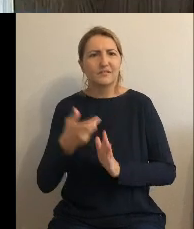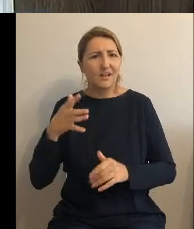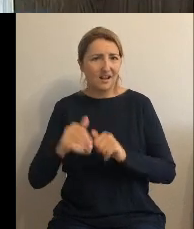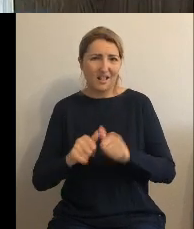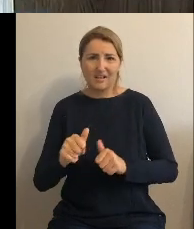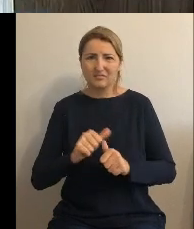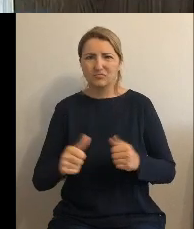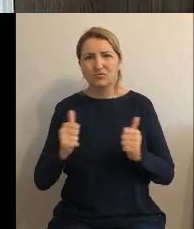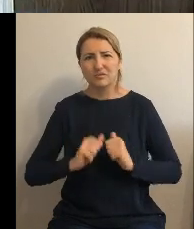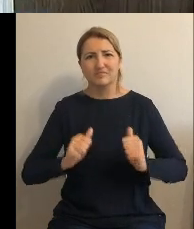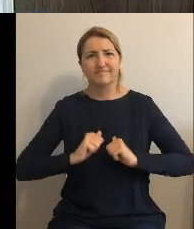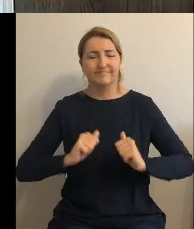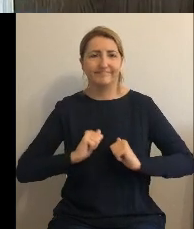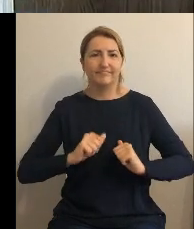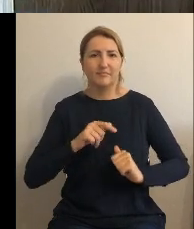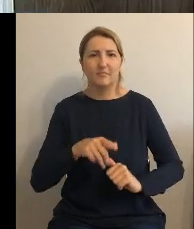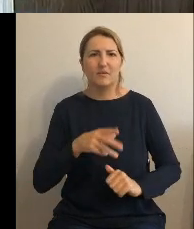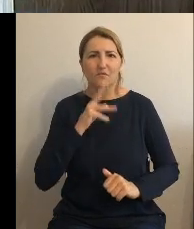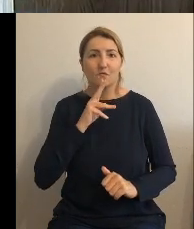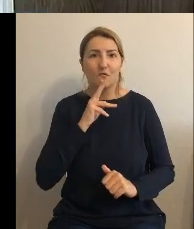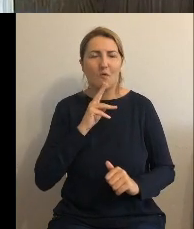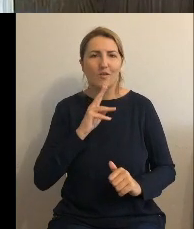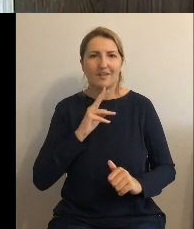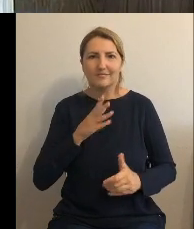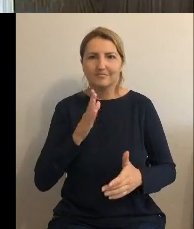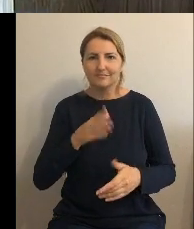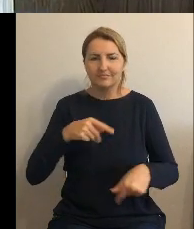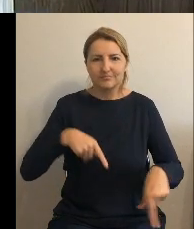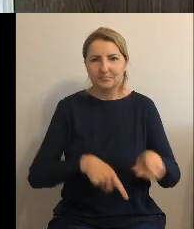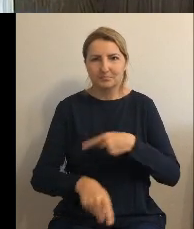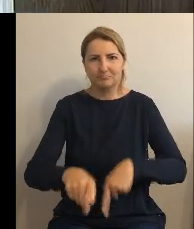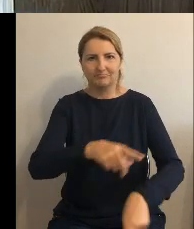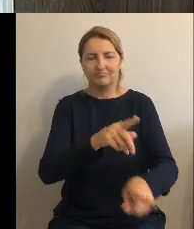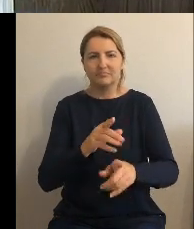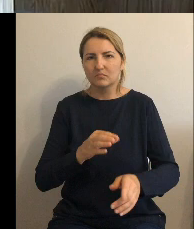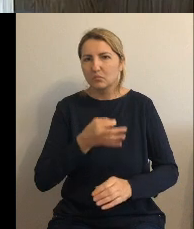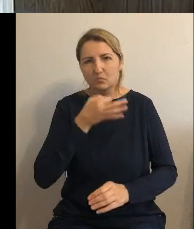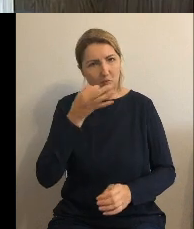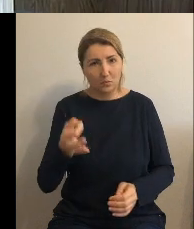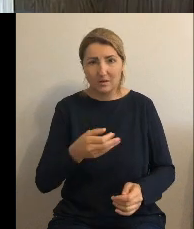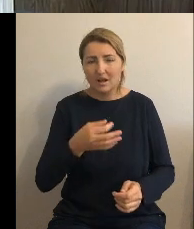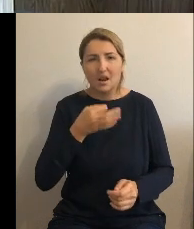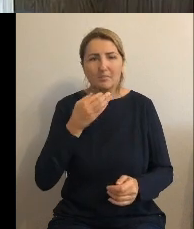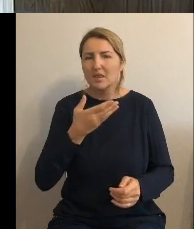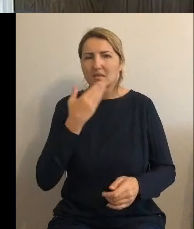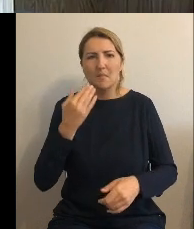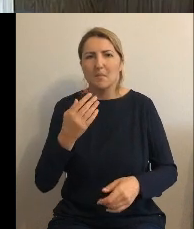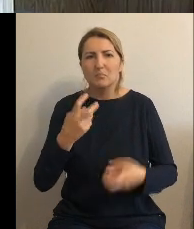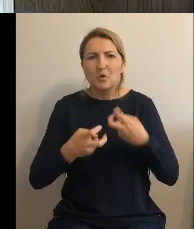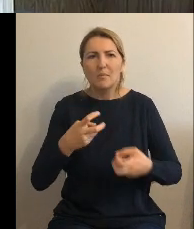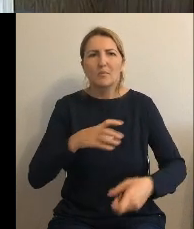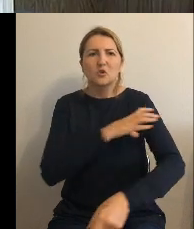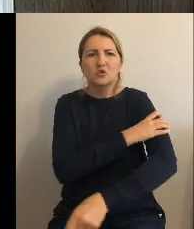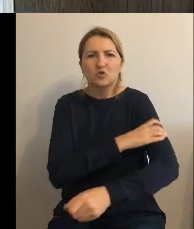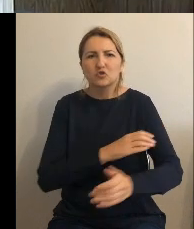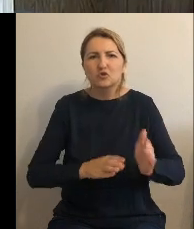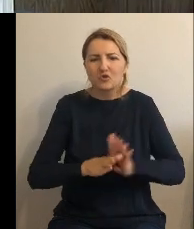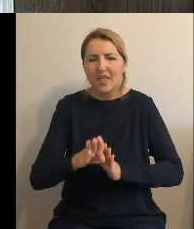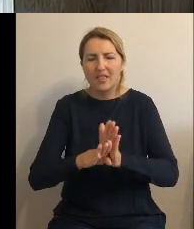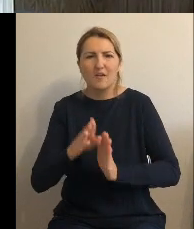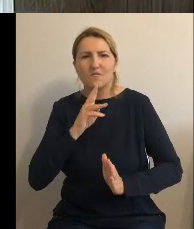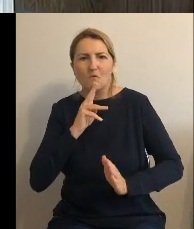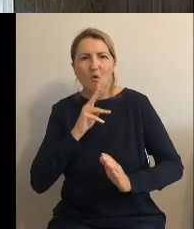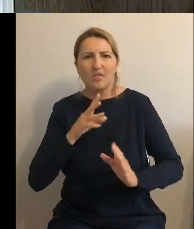poruszałaby się w taki sposób, że nie byłoby problemów z ciśnieniem i z jakością, ale również